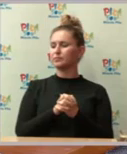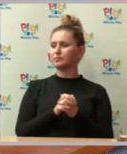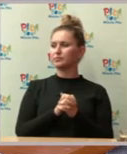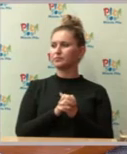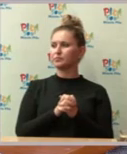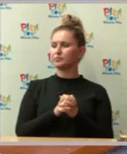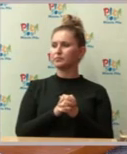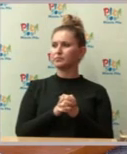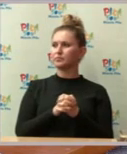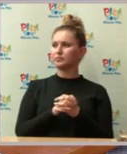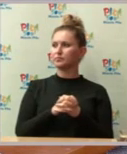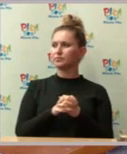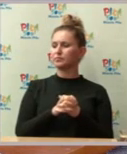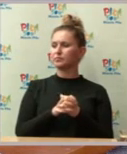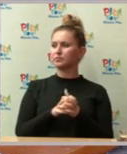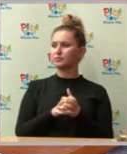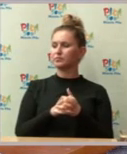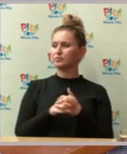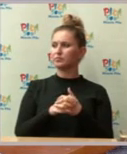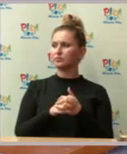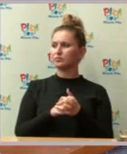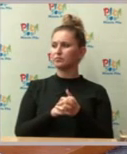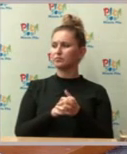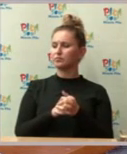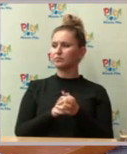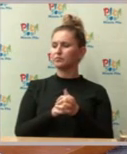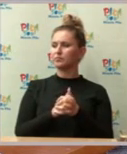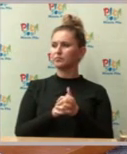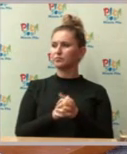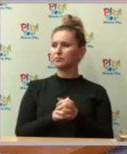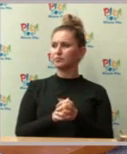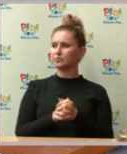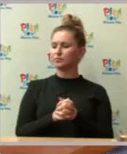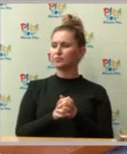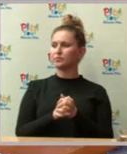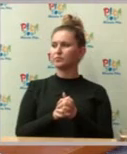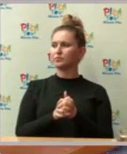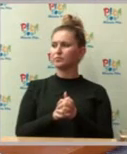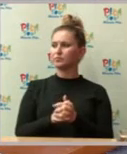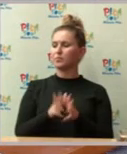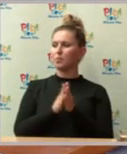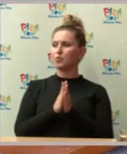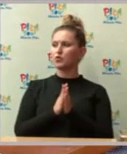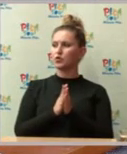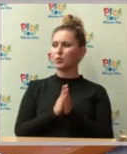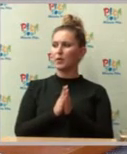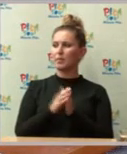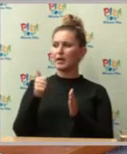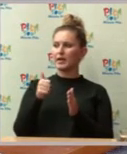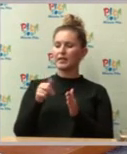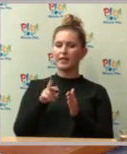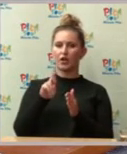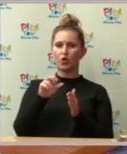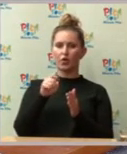prawdopodobnie Pan reprezentuje. Prosiłem również Pana, jednego z radców prawnych, o rozmowy z